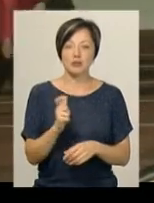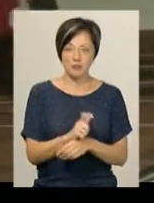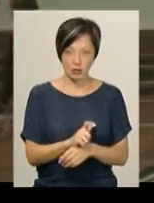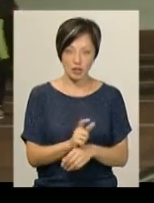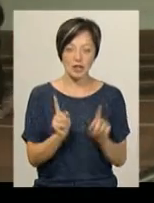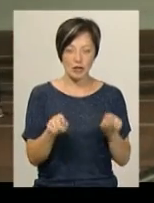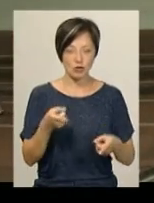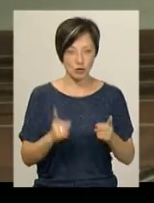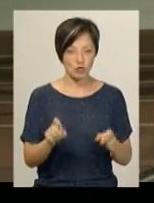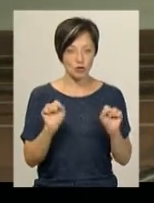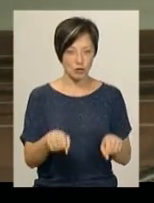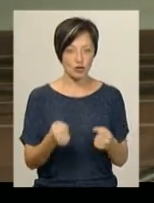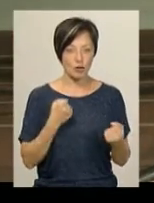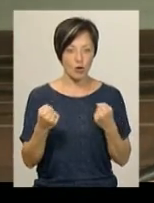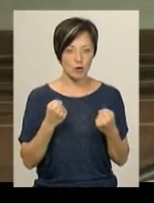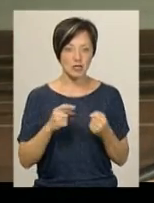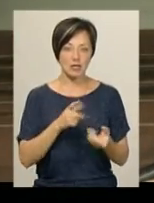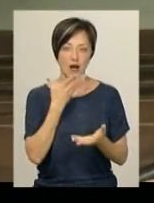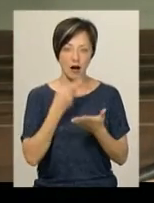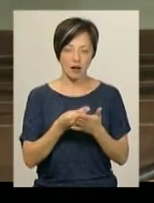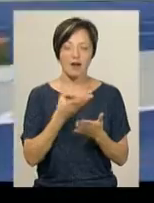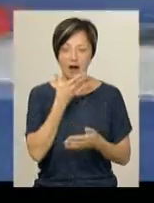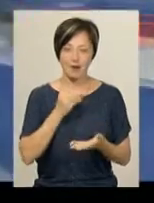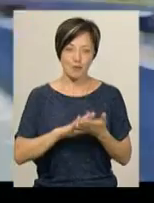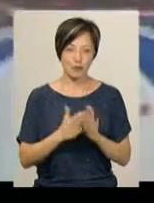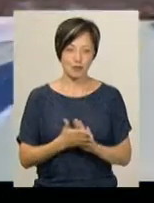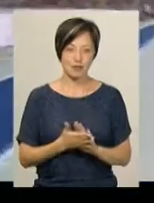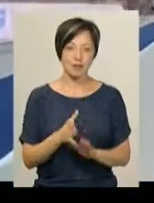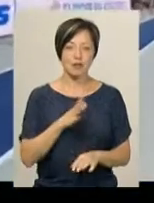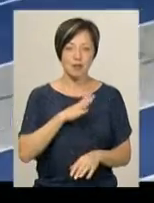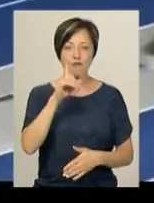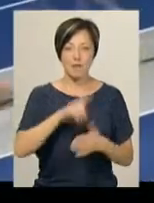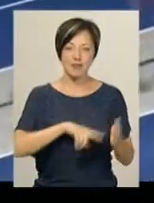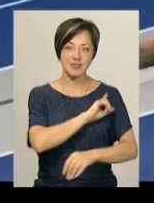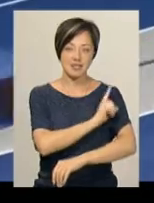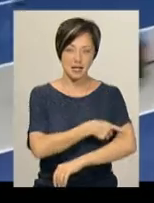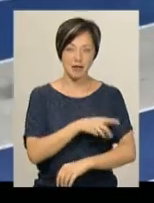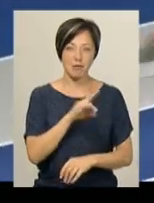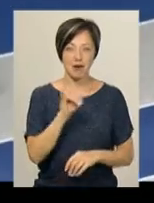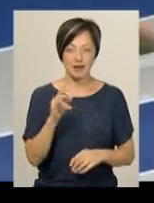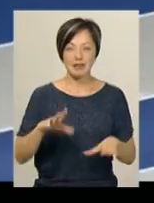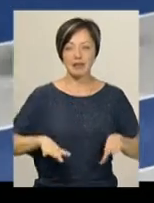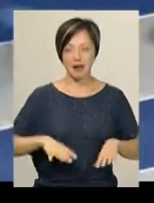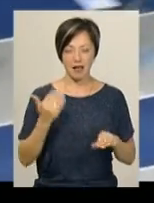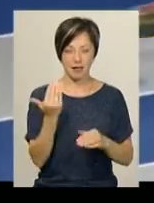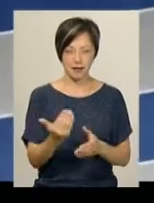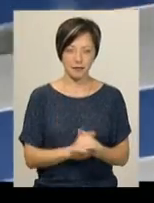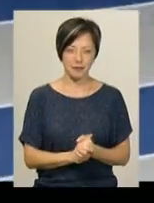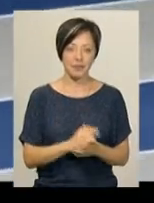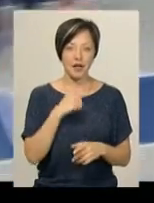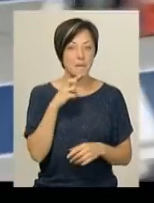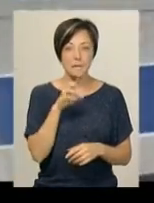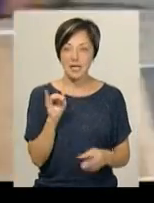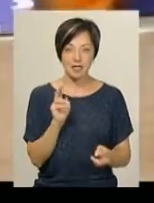те, що дійсно можна боротися за гарні позиції. Був впевнений у силах Марини Бех її тренер Вадим Крушинський. Каже,